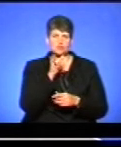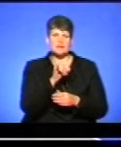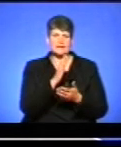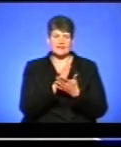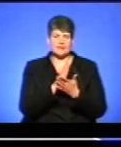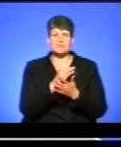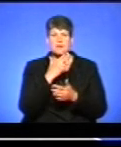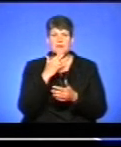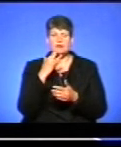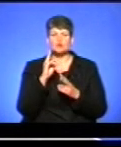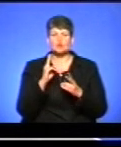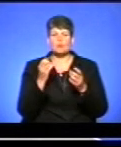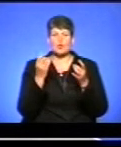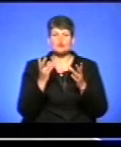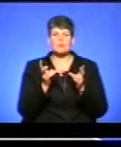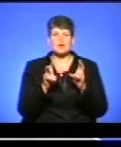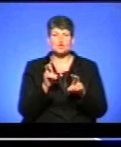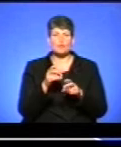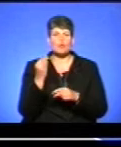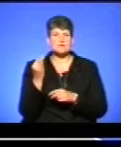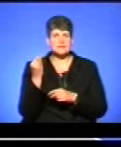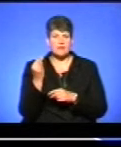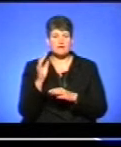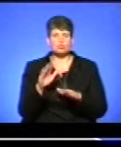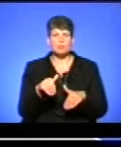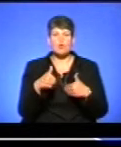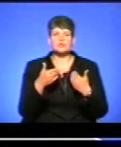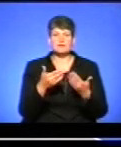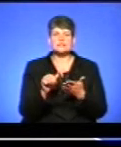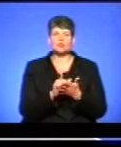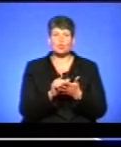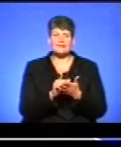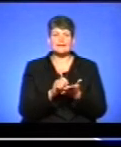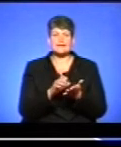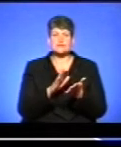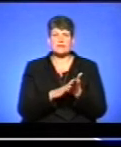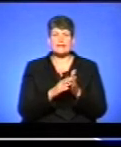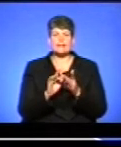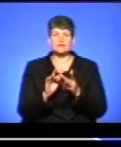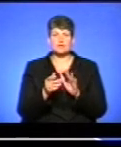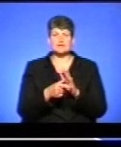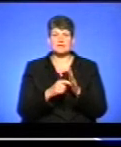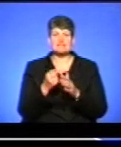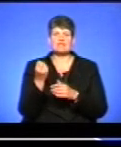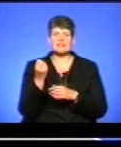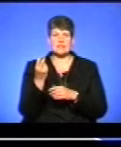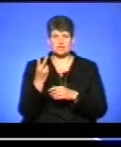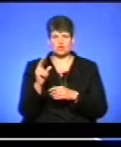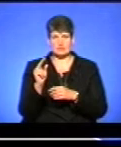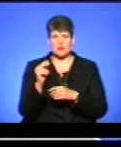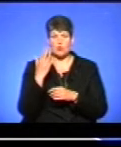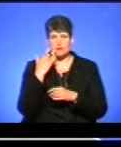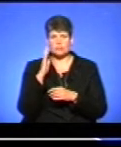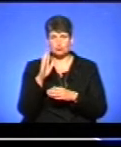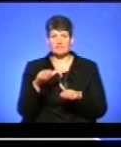Багато хто проходив просто поцікавитись, а буде подавати документи і реєструвати електронний кабінет саме з 12-го числа, коли вже буде